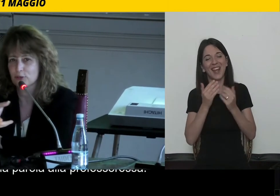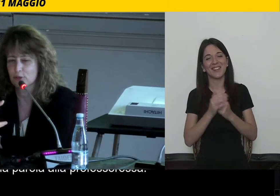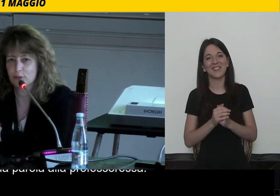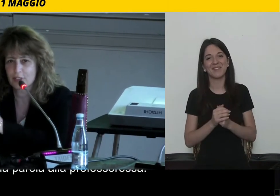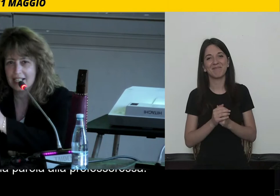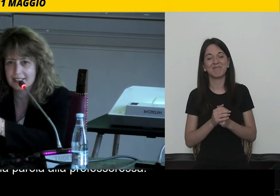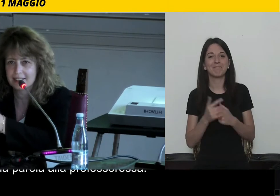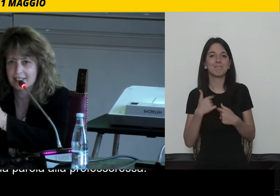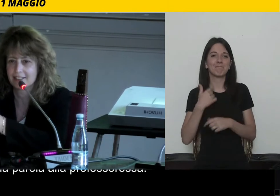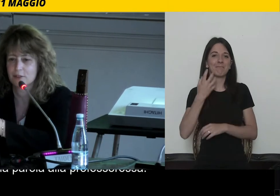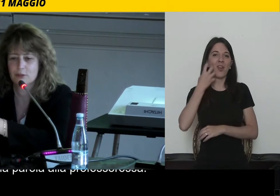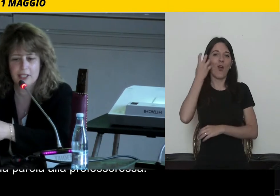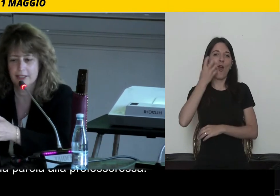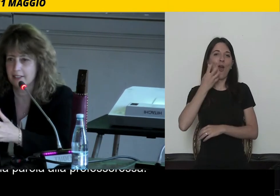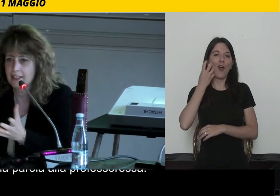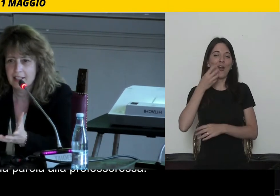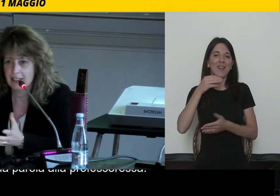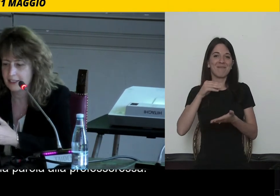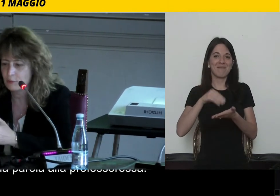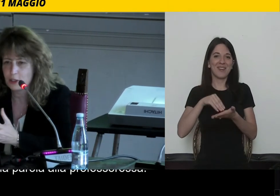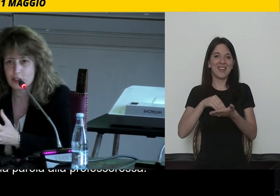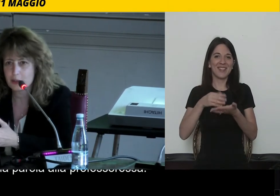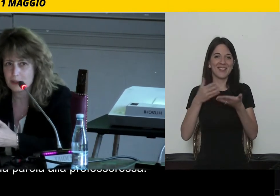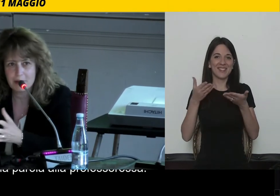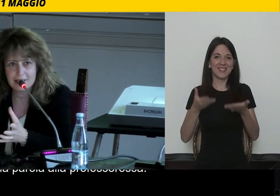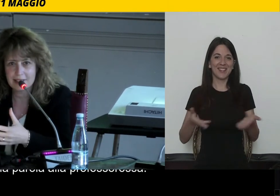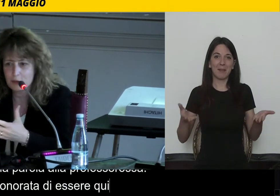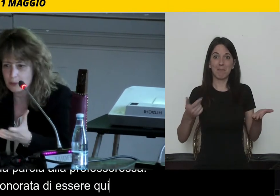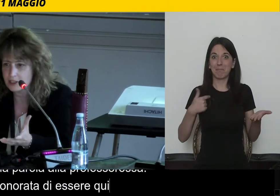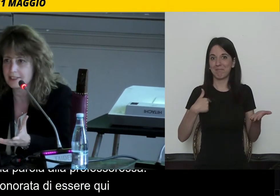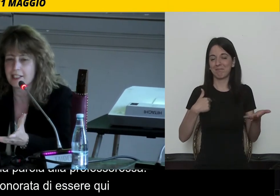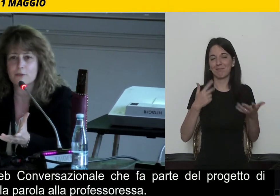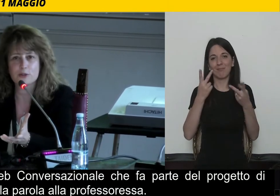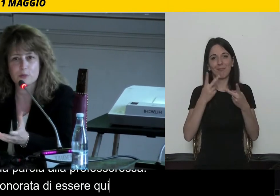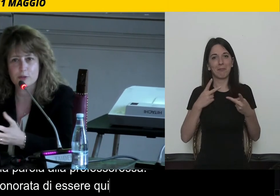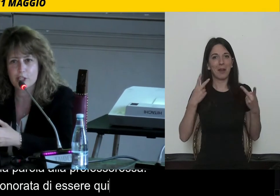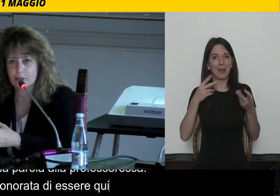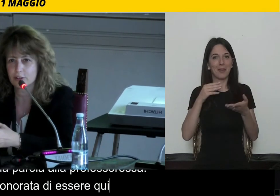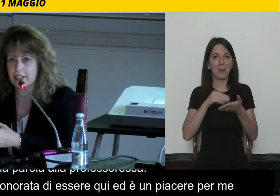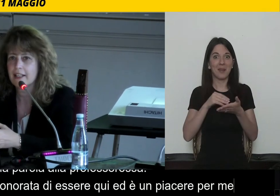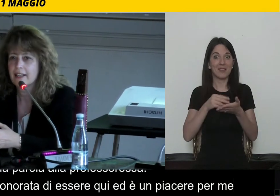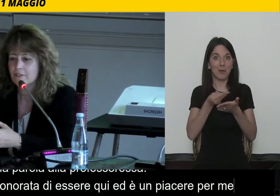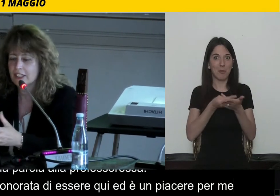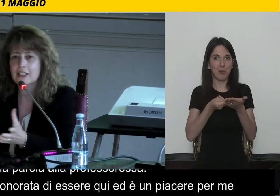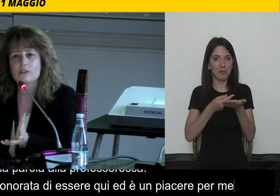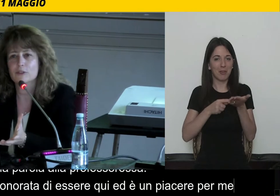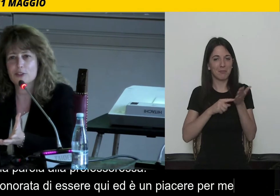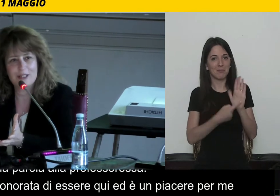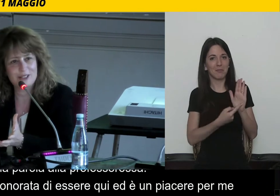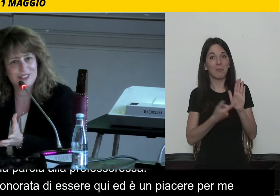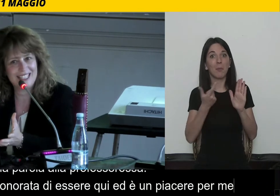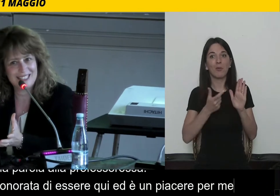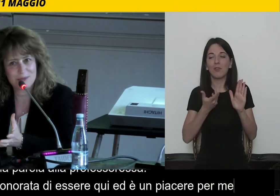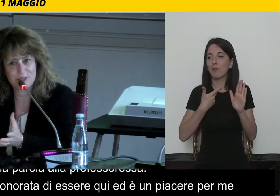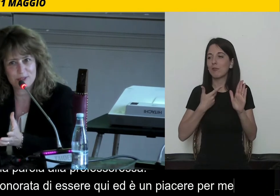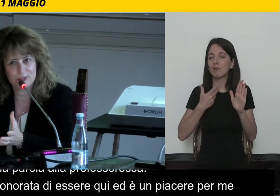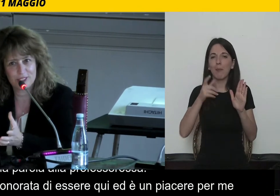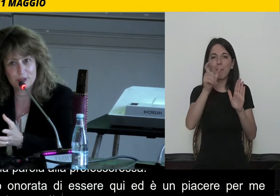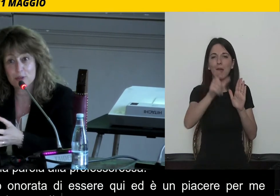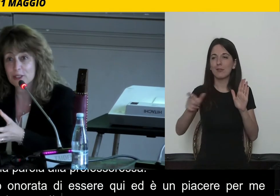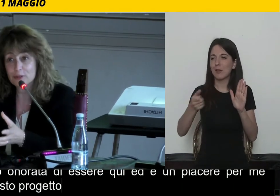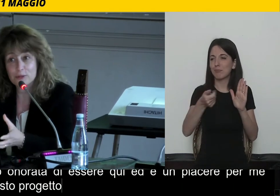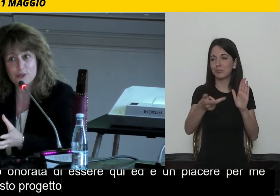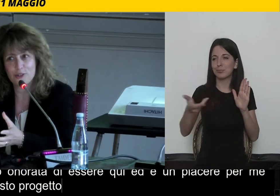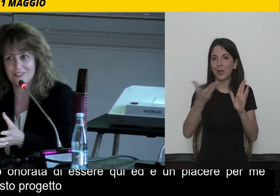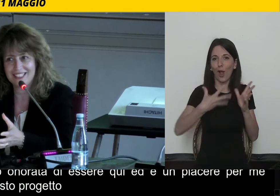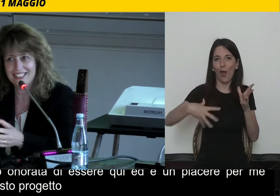dire che sono onorata di essere qui ed è un piacere per me essere qui a presentare questo progetto che vede il coinvolgimento di tante persone,